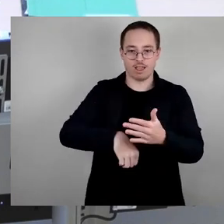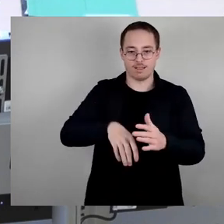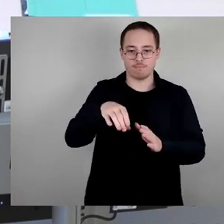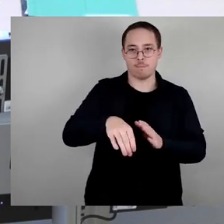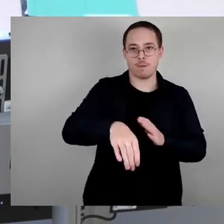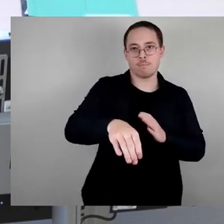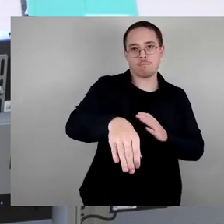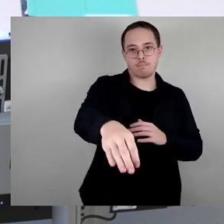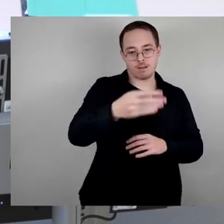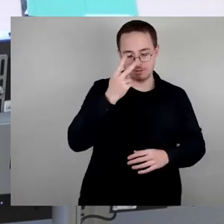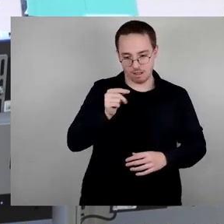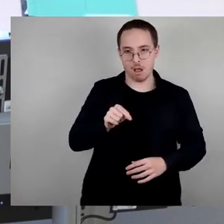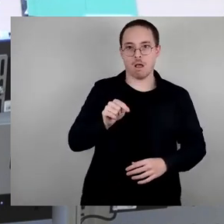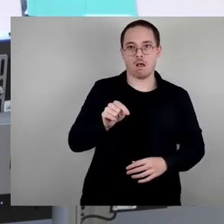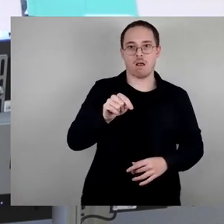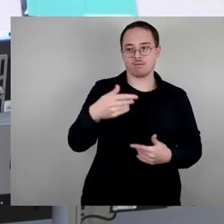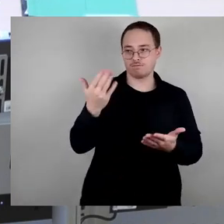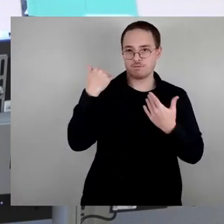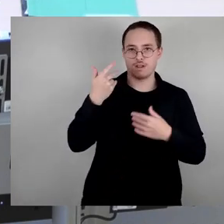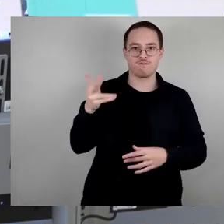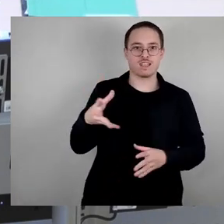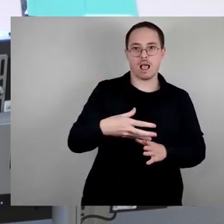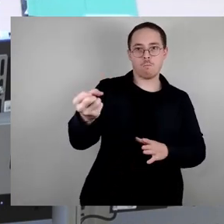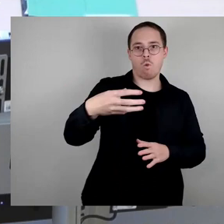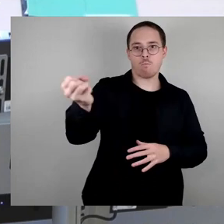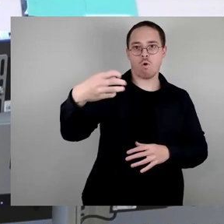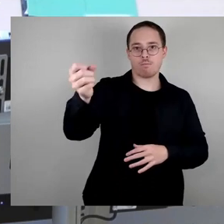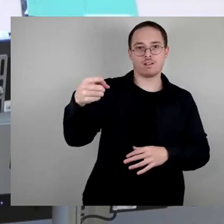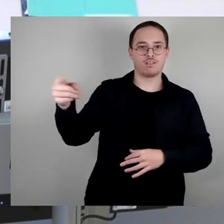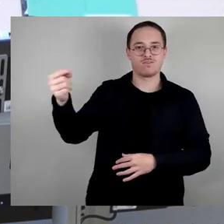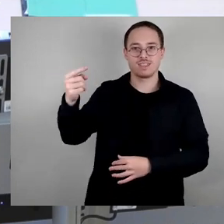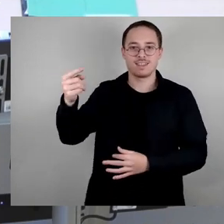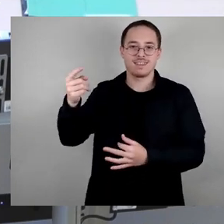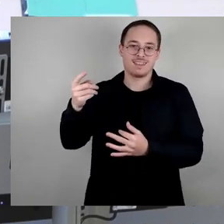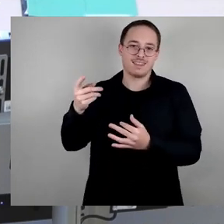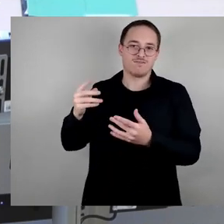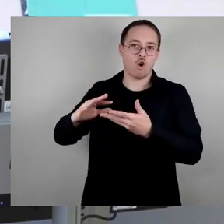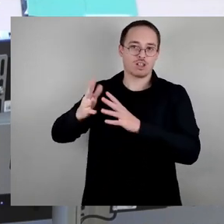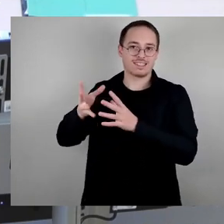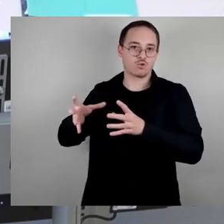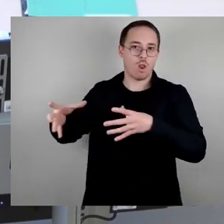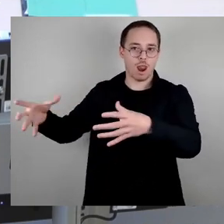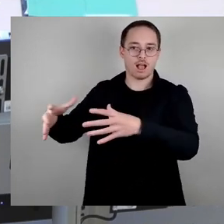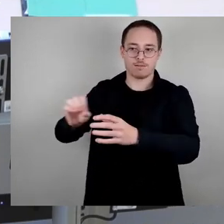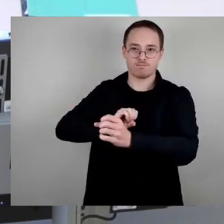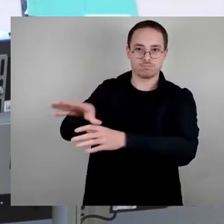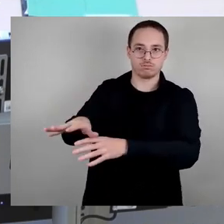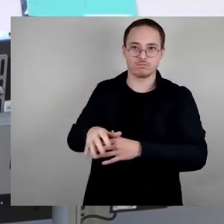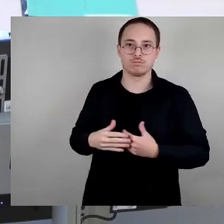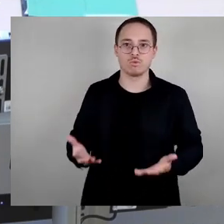Im Moment arbeiten wir am Konzept für den alten Leipziger Bahnhof. Und immer vor Augen haben wir unsere Frauenkirche.